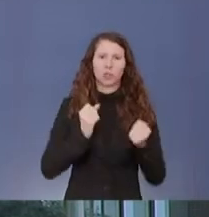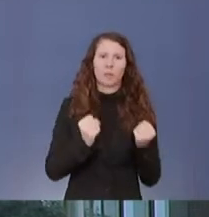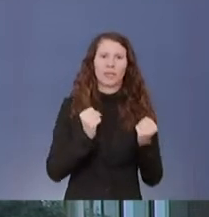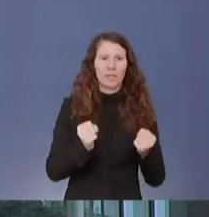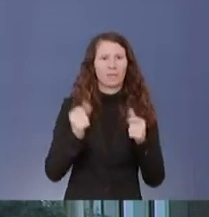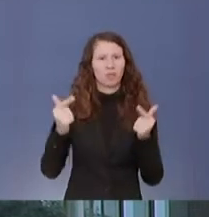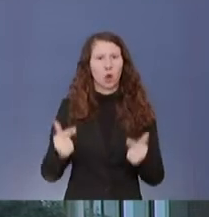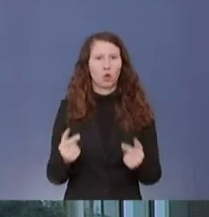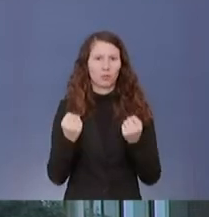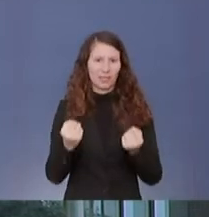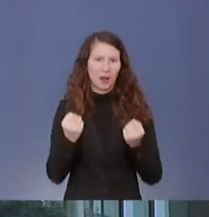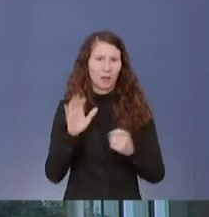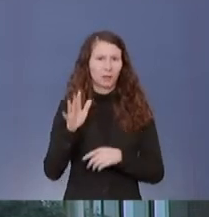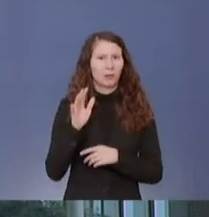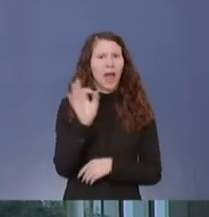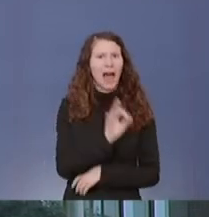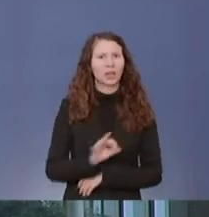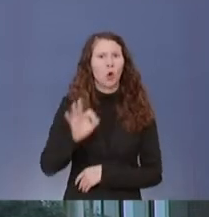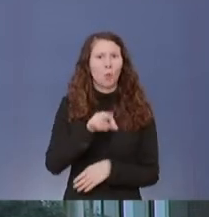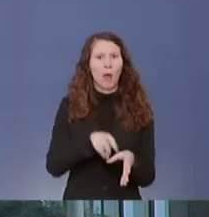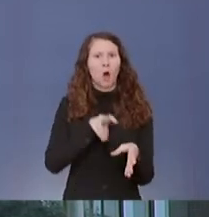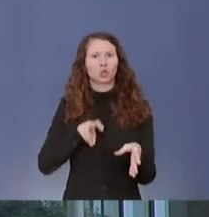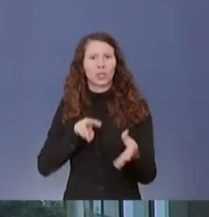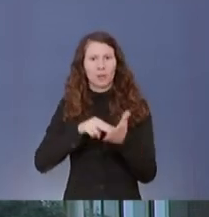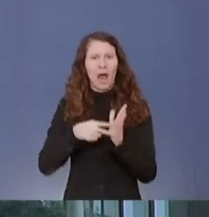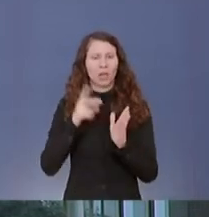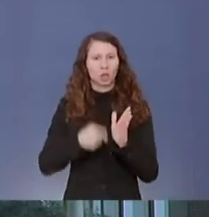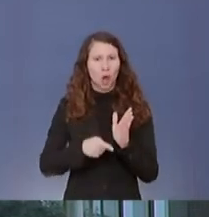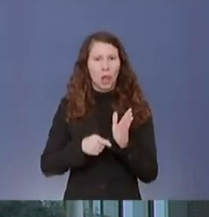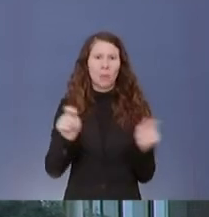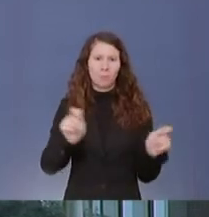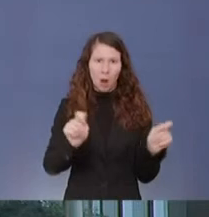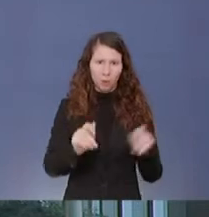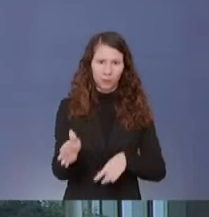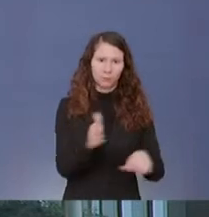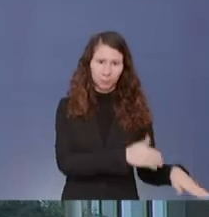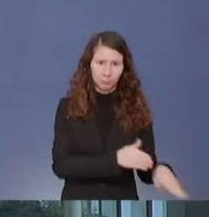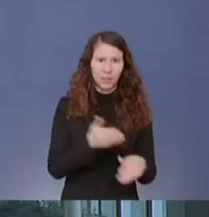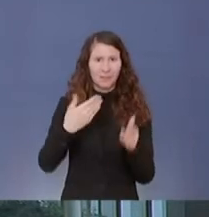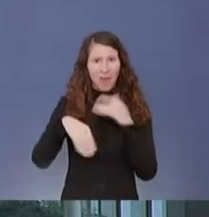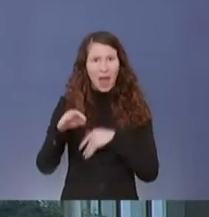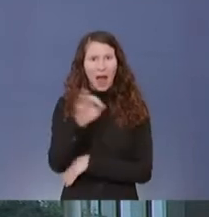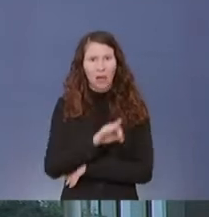Atomausstiegsplan vorerst auf Eis zu legen und die Abschaltung weiterer Atomkraftwerke